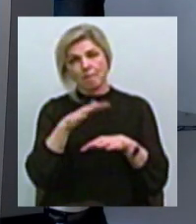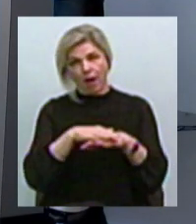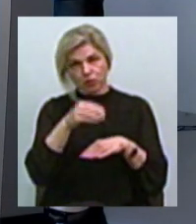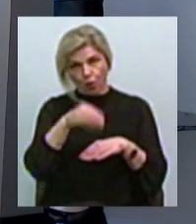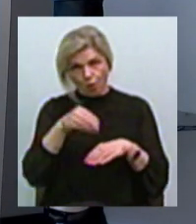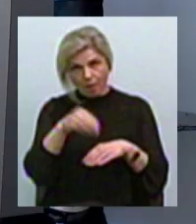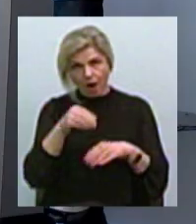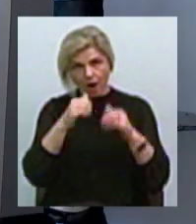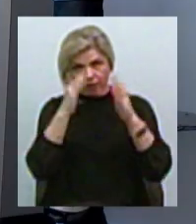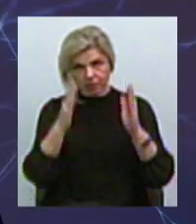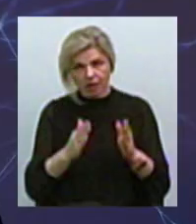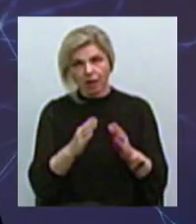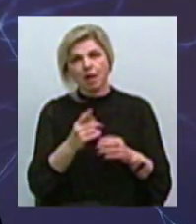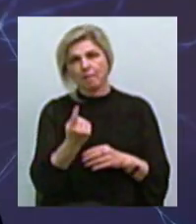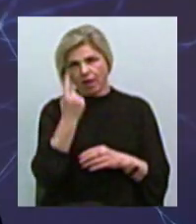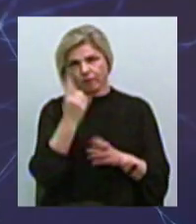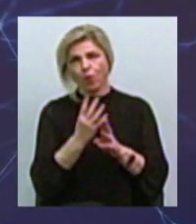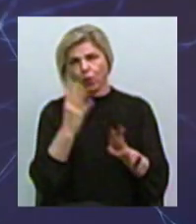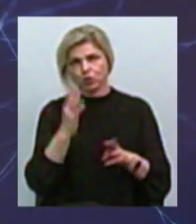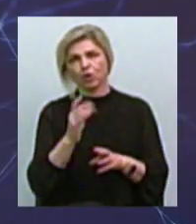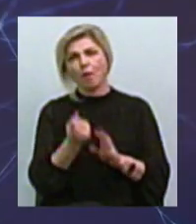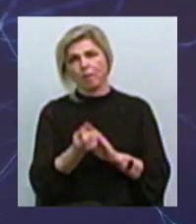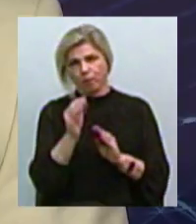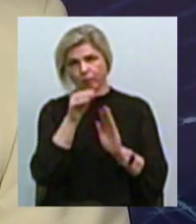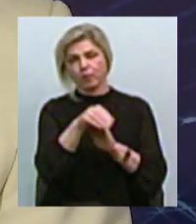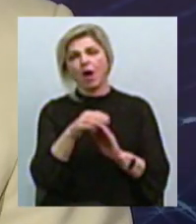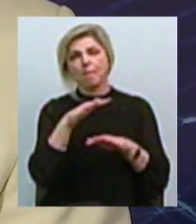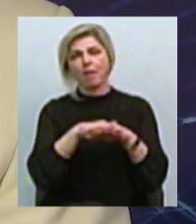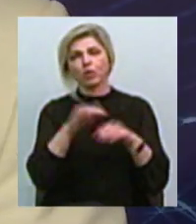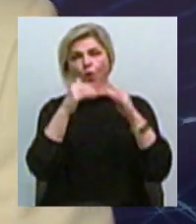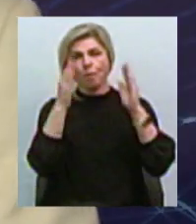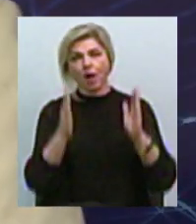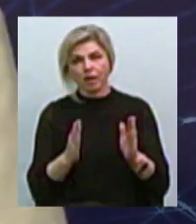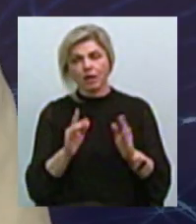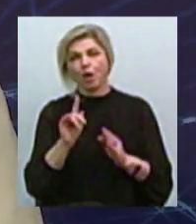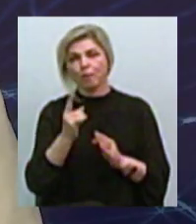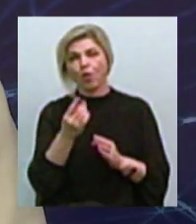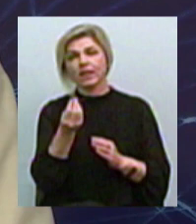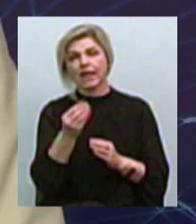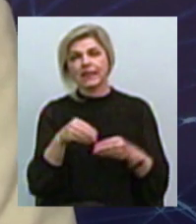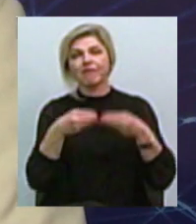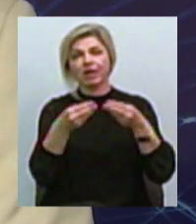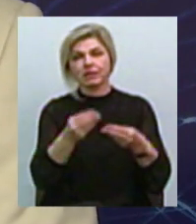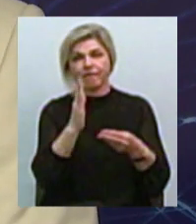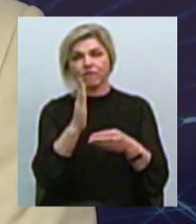першу чергу, я думаю, вони з'являться в банкоматах Чому? Тому що видавати гроші в банках